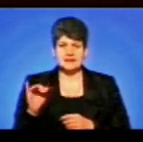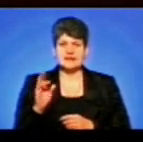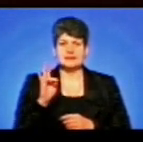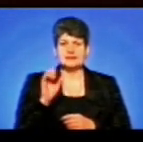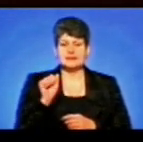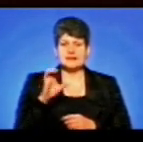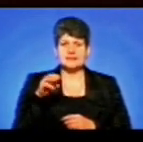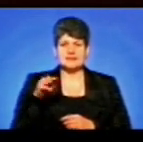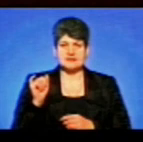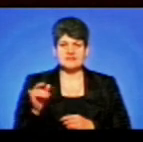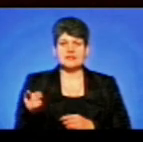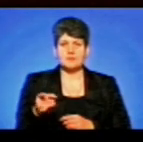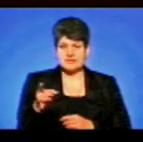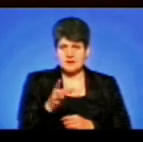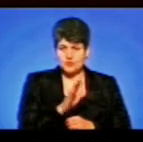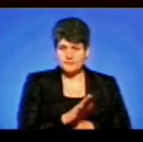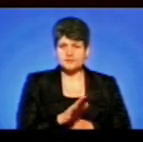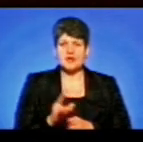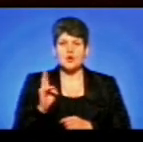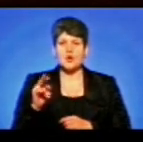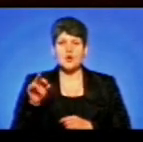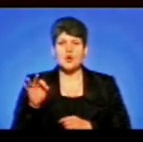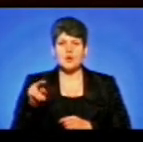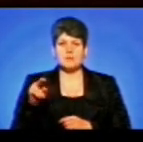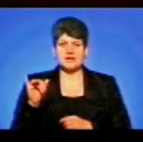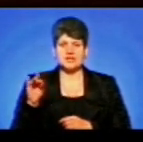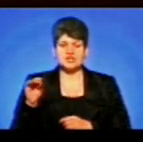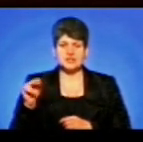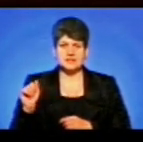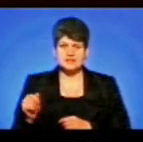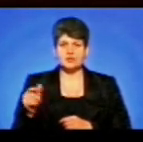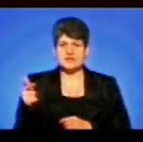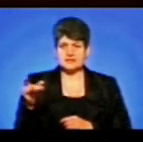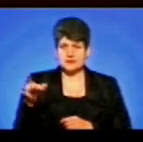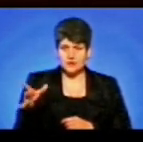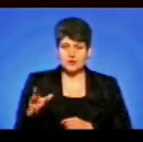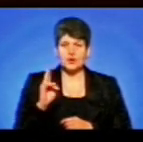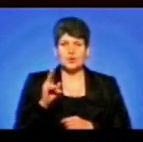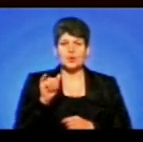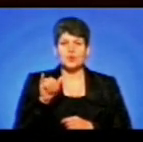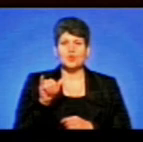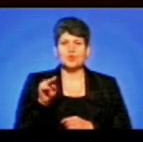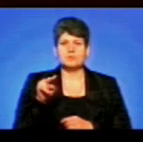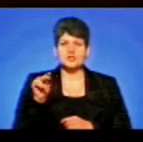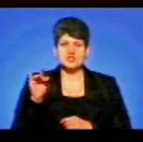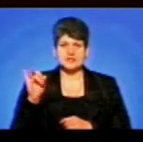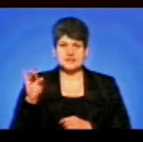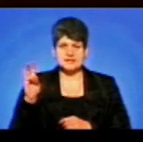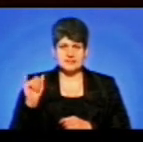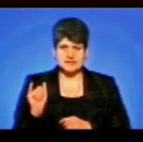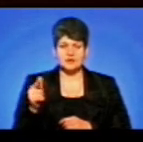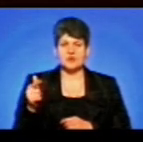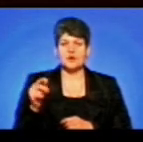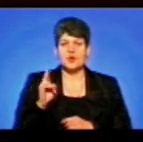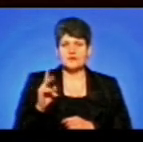громадах, що у Тернопільському районі, у Купченецькій громаді Гузятинського району, у Купченецькій сільській громаді Козівського району